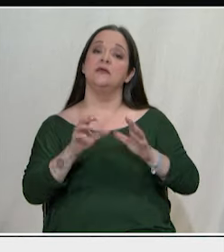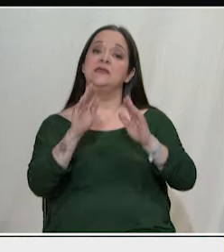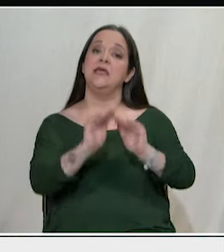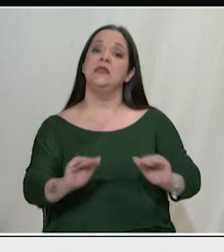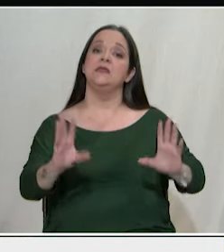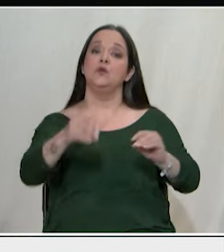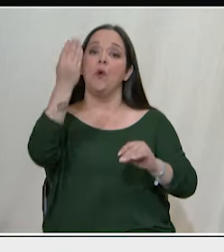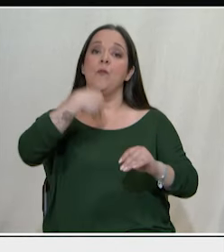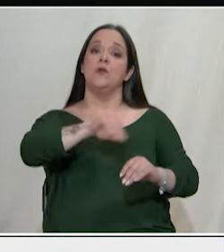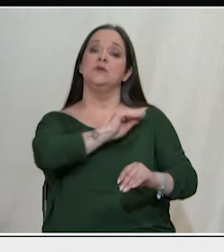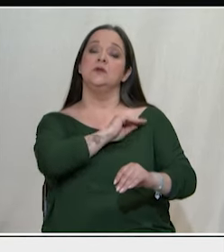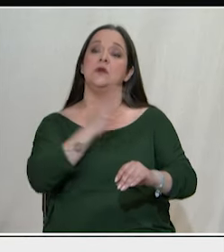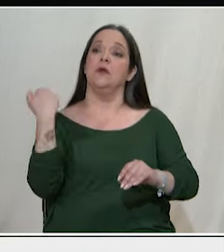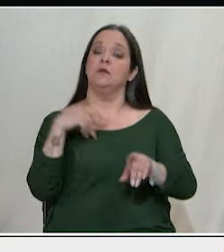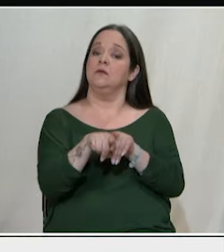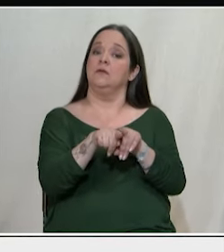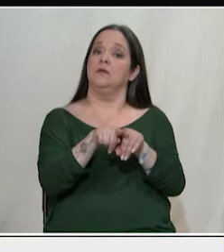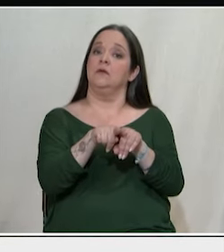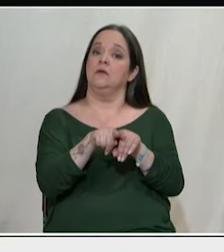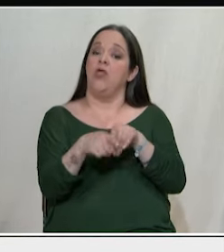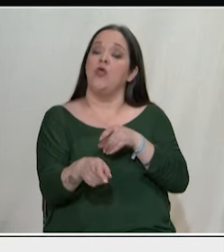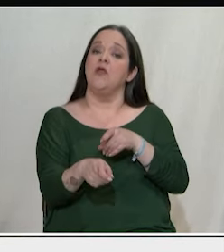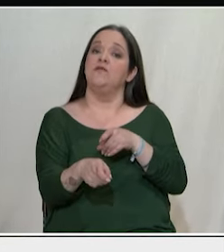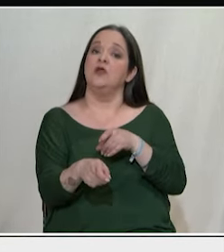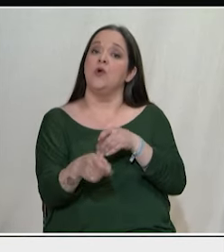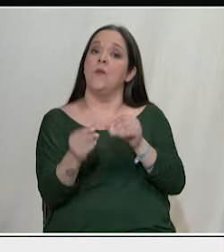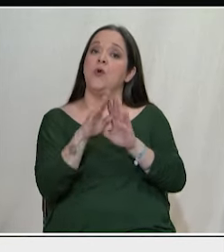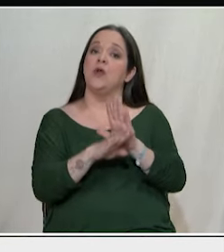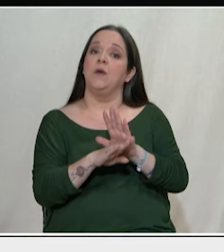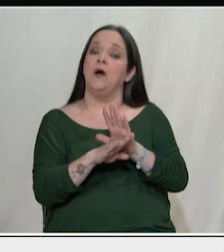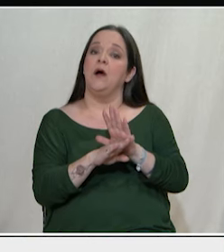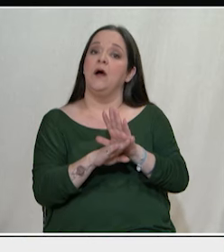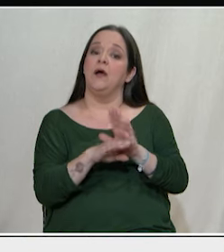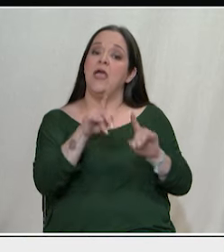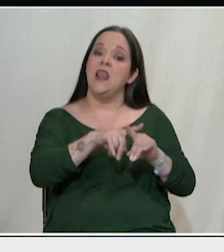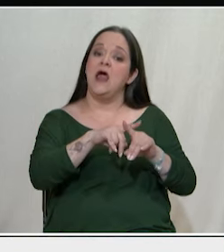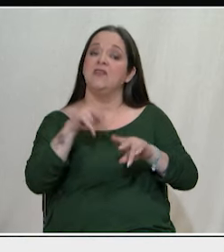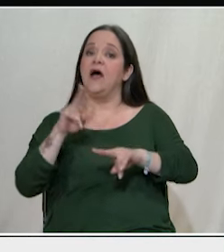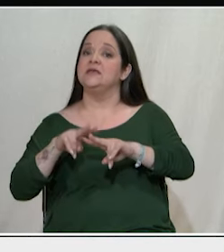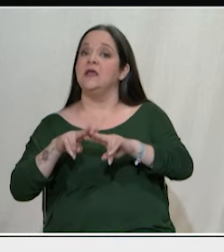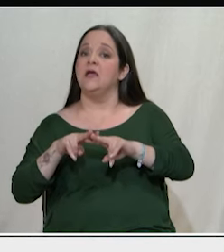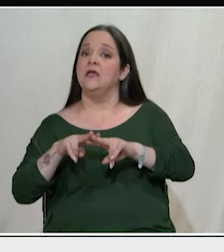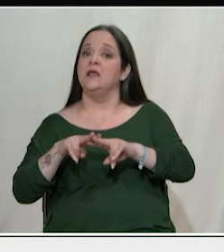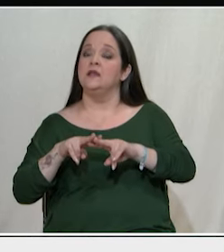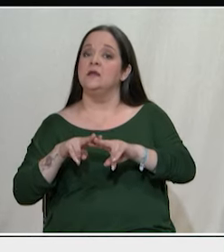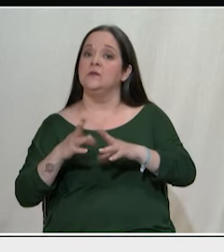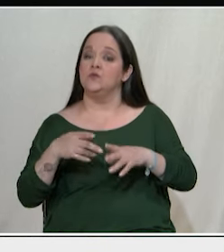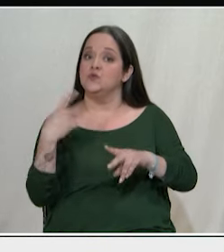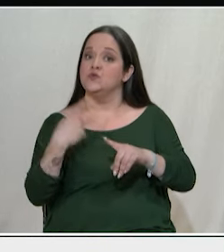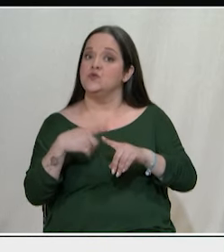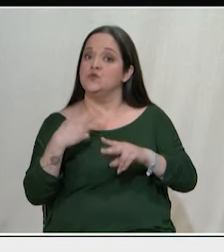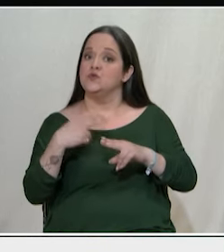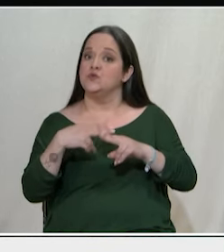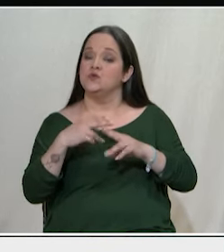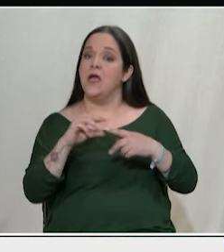συνοικοδομούσε με το Πασό και τη Νέα Δημοκρατία τον δολοφονικό άξονα Ελλάδας-Ισραήλ που έχει γίνει ένα σημαντικό εργαλείο στα